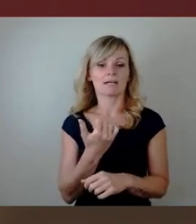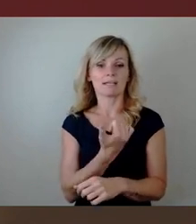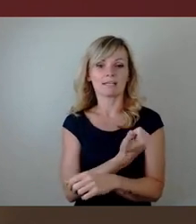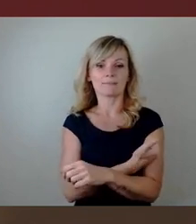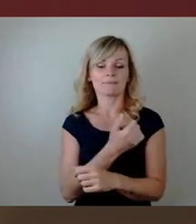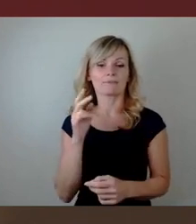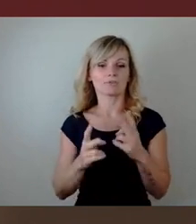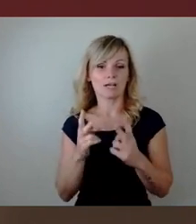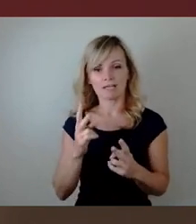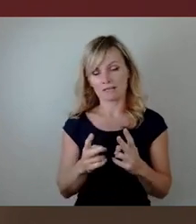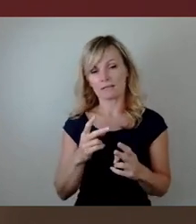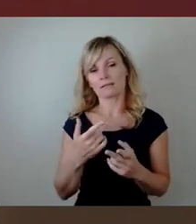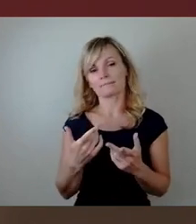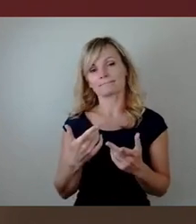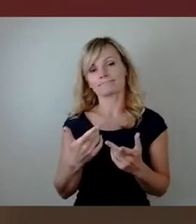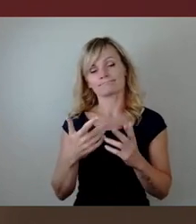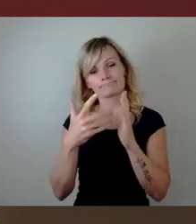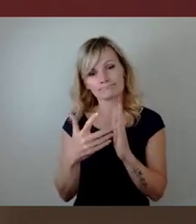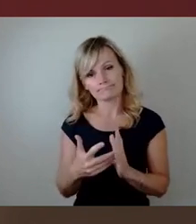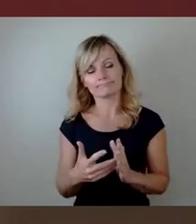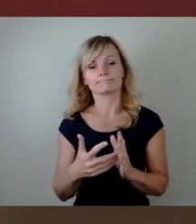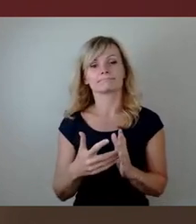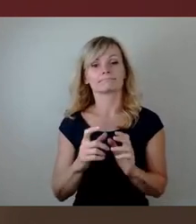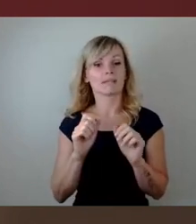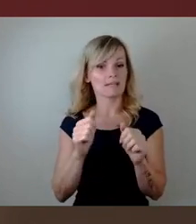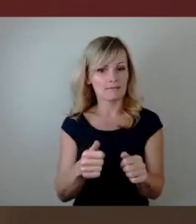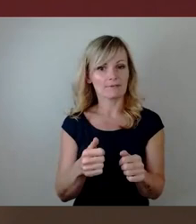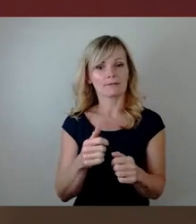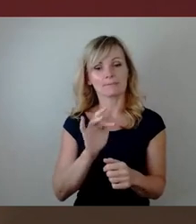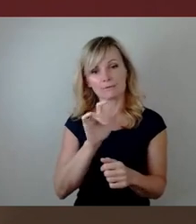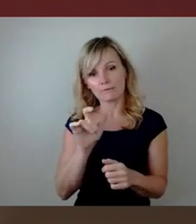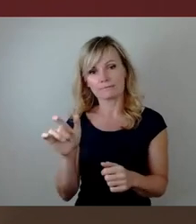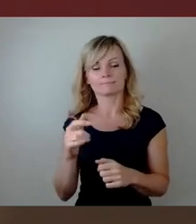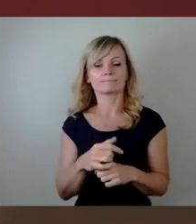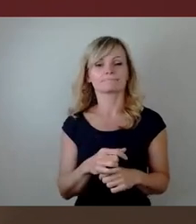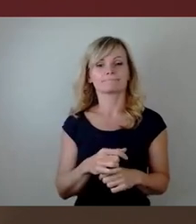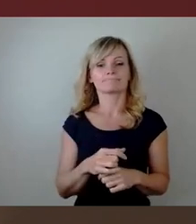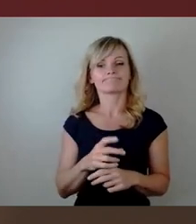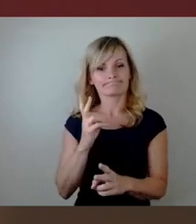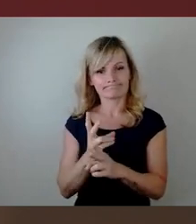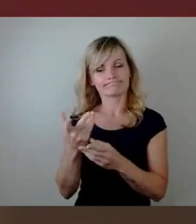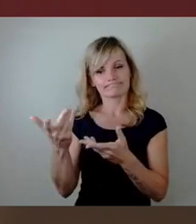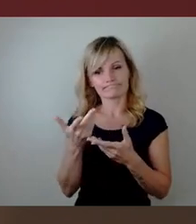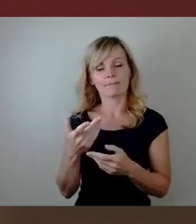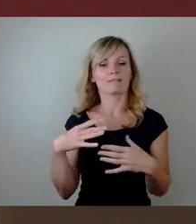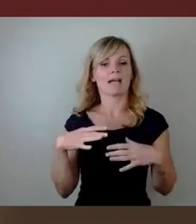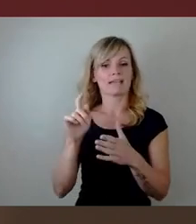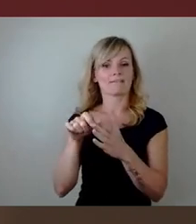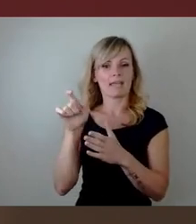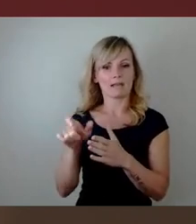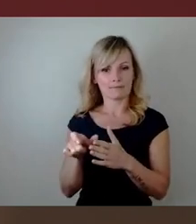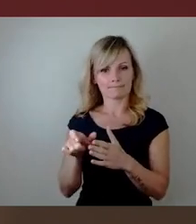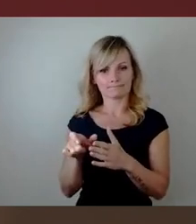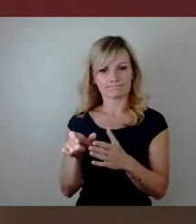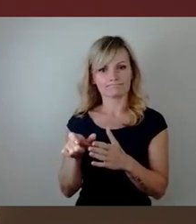Er war original eingereicht von den Freien Wählern, ist in der neuen Wahlperiode jetzt übernommen